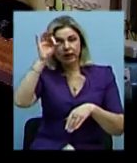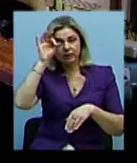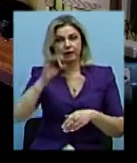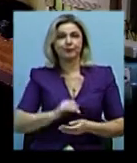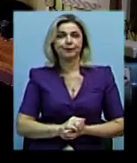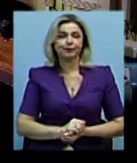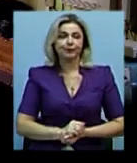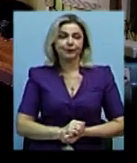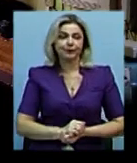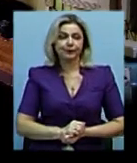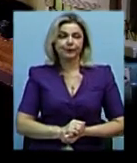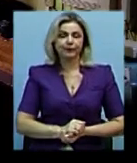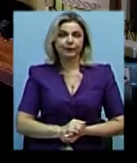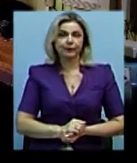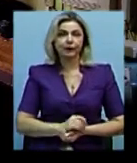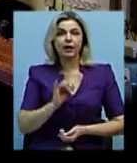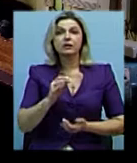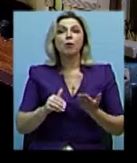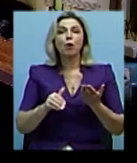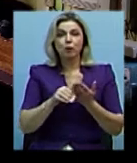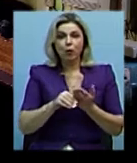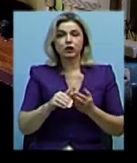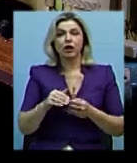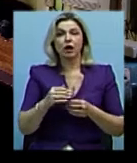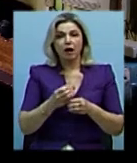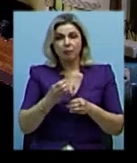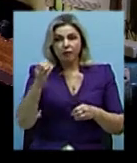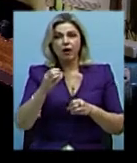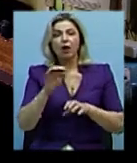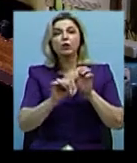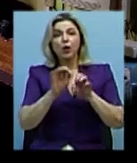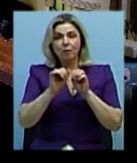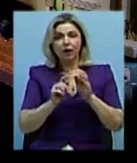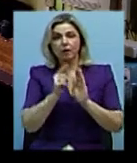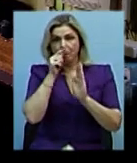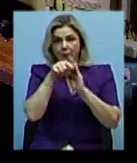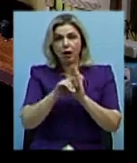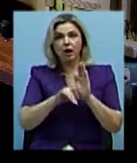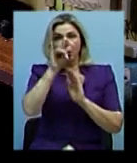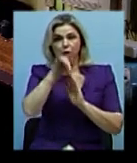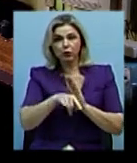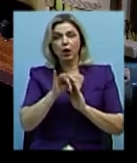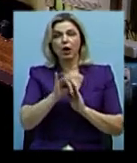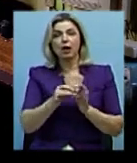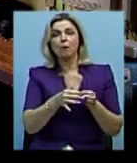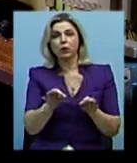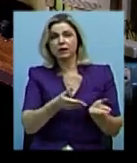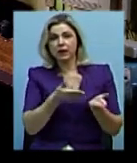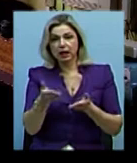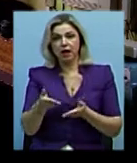Там вже чекала поліція. І за допомогою драбини пролізли у вікно. І відчинили двері зсередини та впустили поліцію.